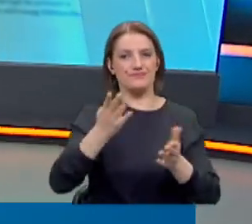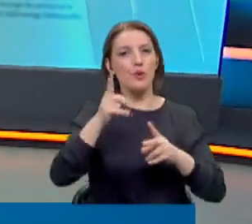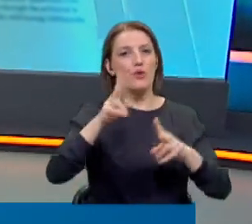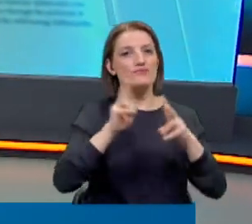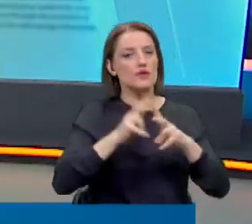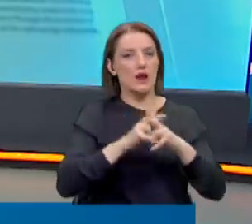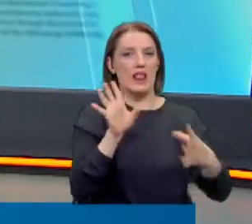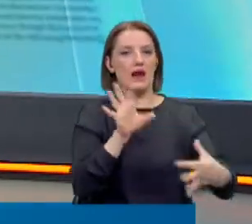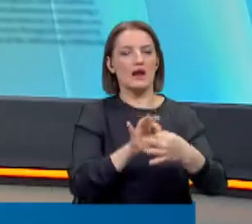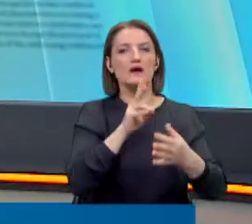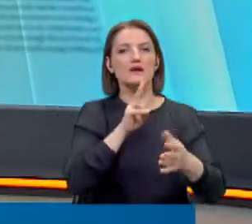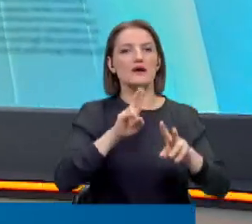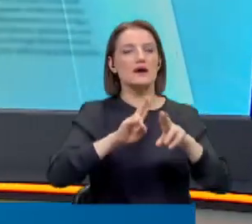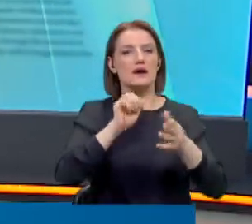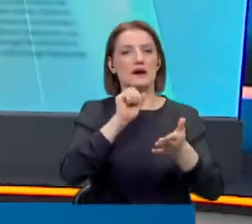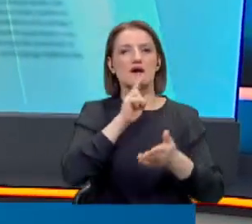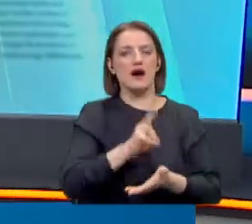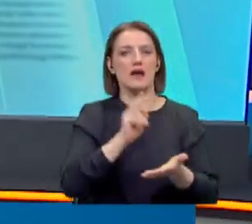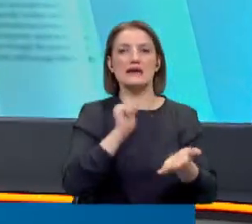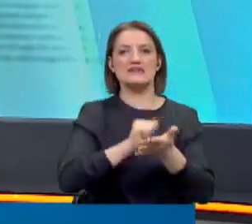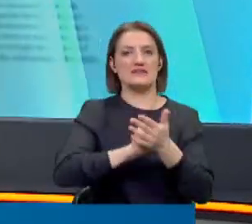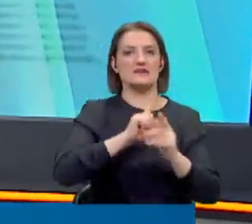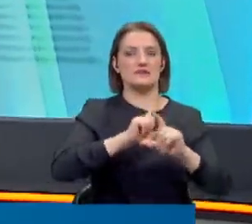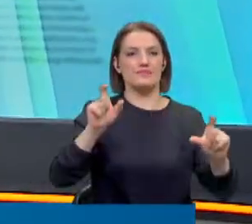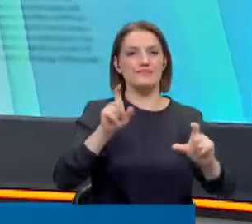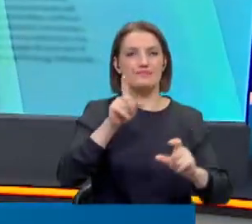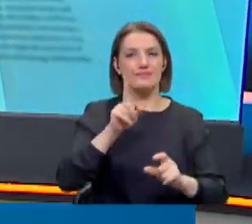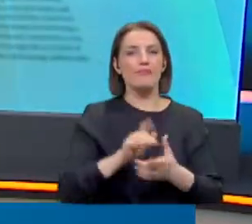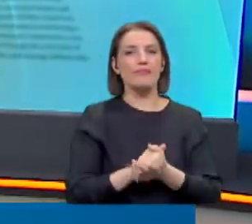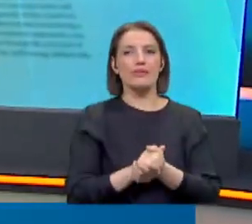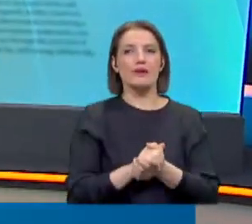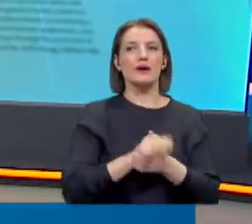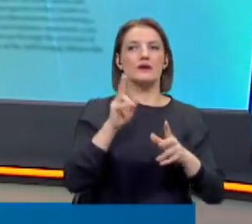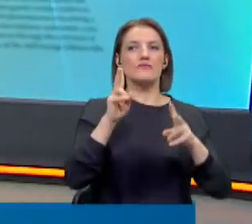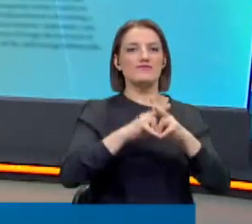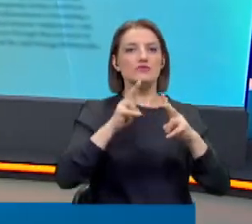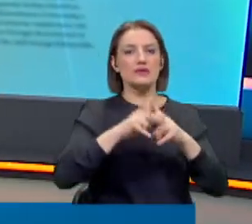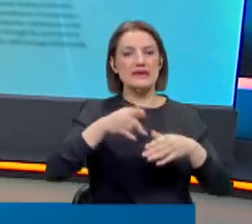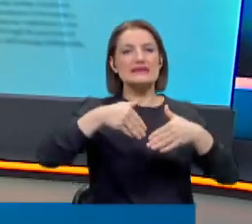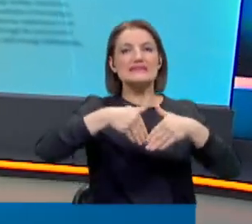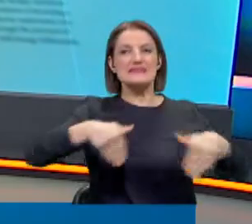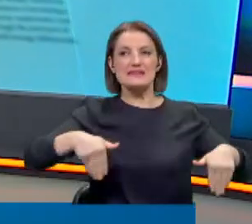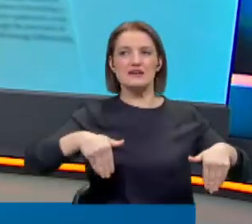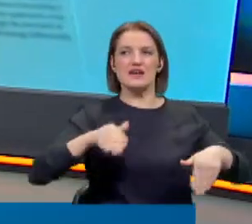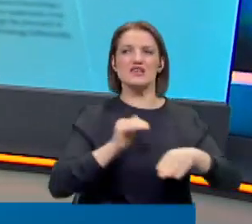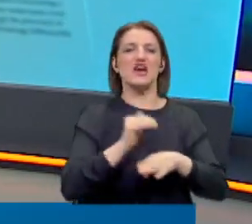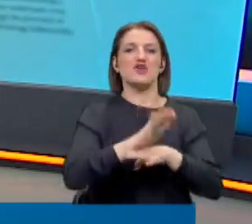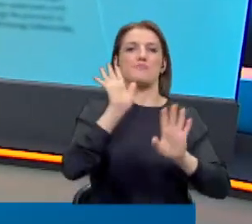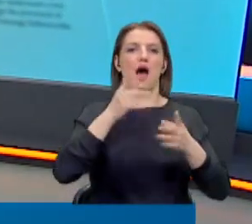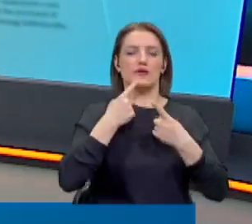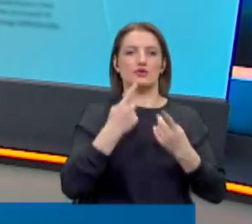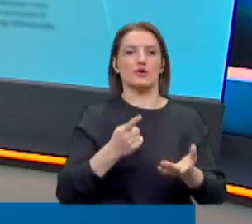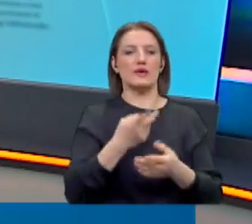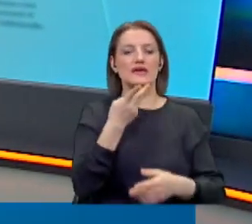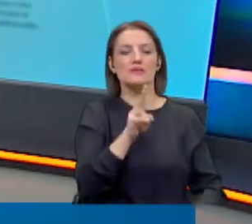da faturalarla ilgili Karar Gazetesi'nden ve böylelikle Karar Gazetesi'nde tamamlamış olalım. Faturadaki sınır yaşama diyor. 2022